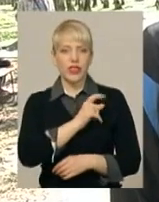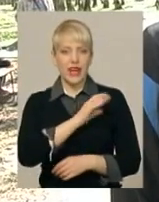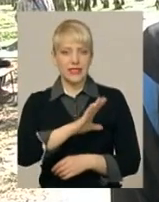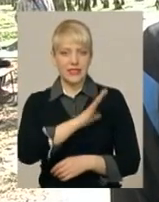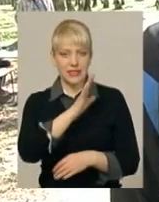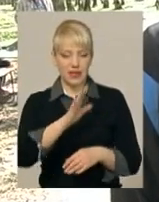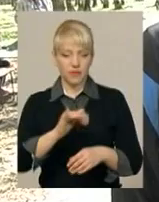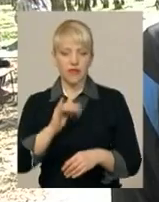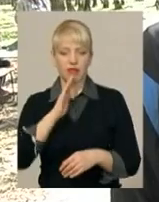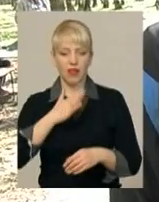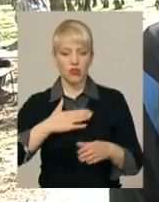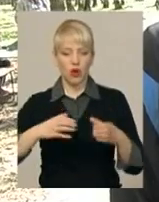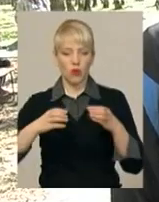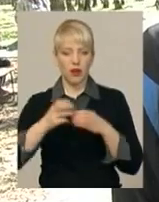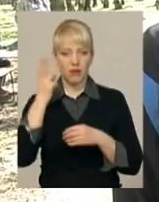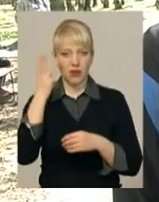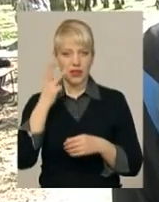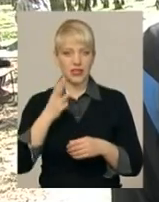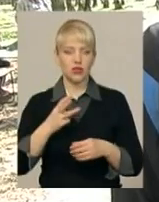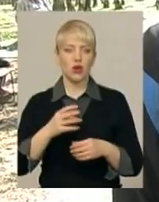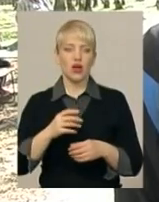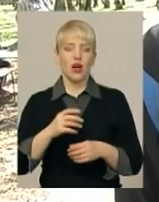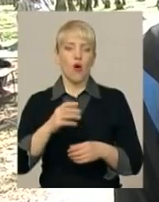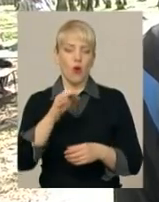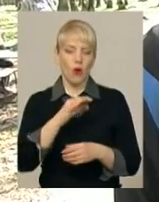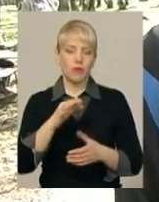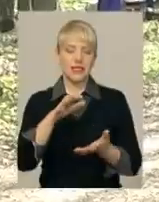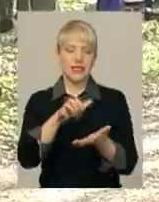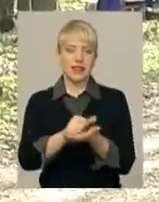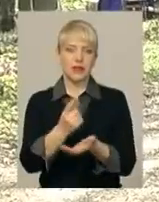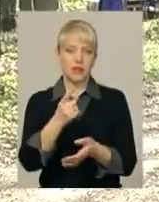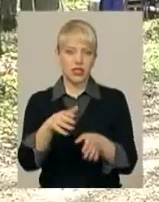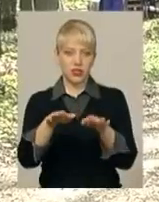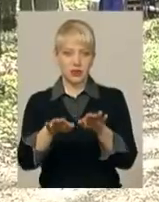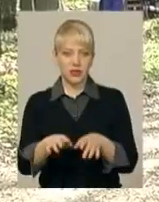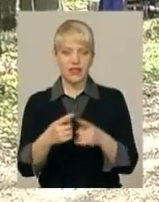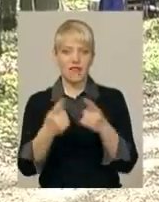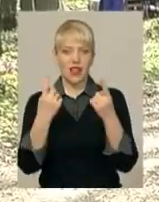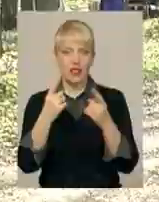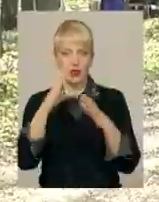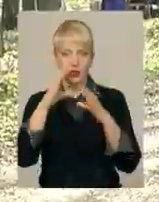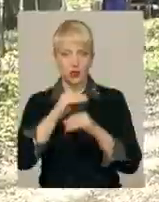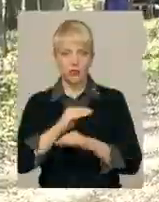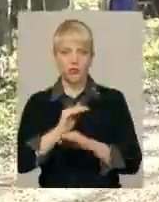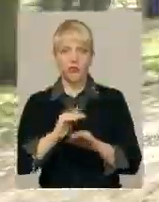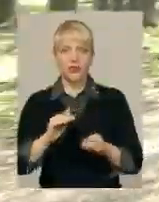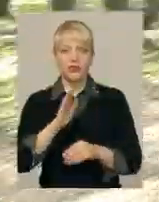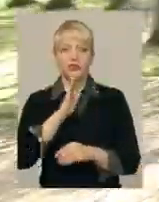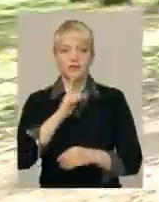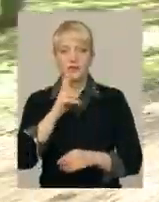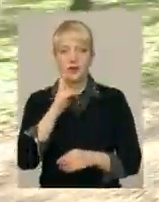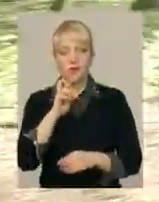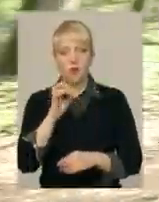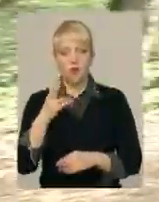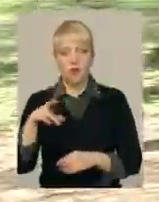Наша команда Хмельницької області зайняла перше місце. Це великий успіх. Вихованка Полонської спортивної школи Ангеліна Бондар в